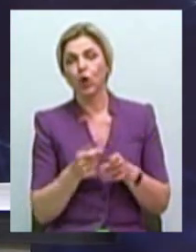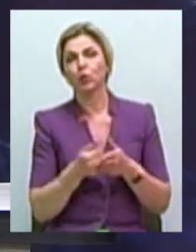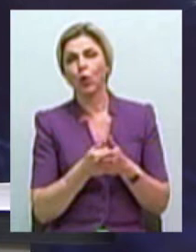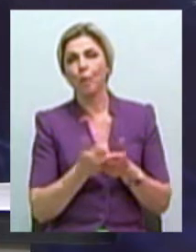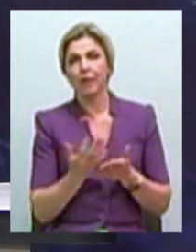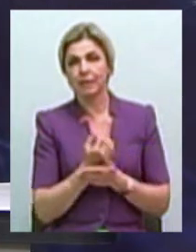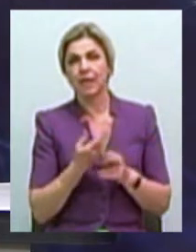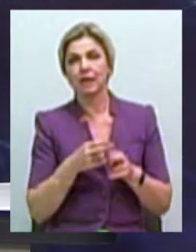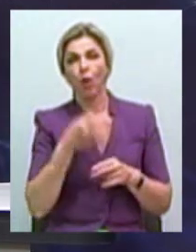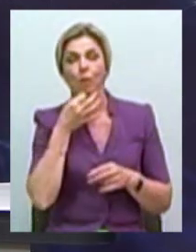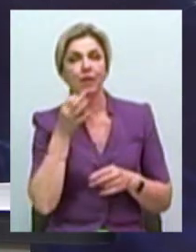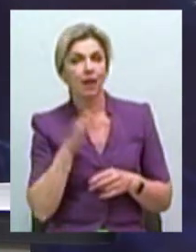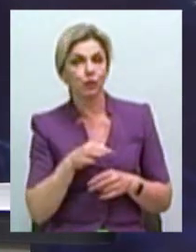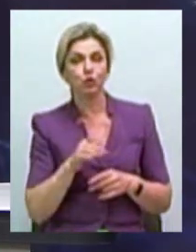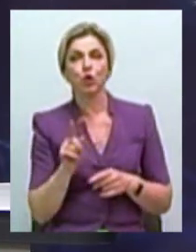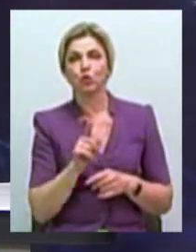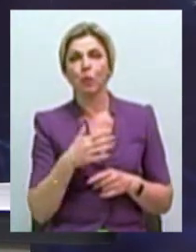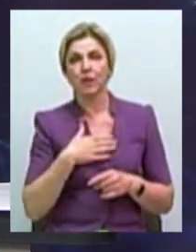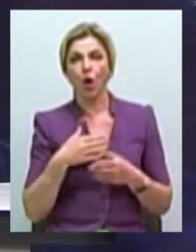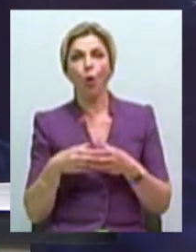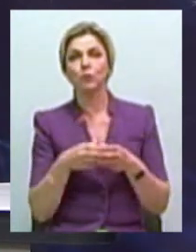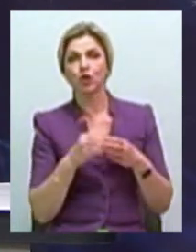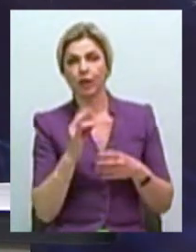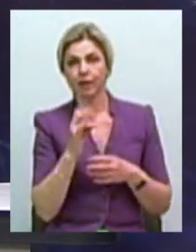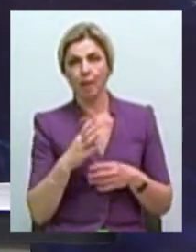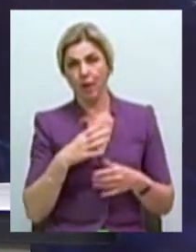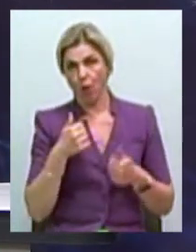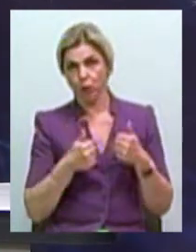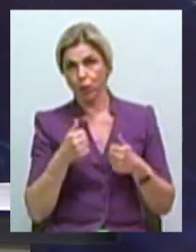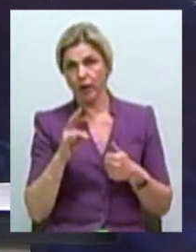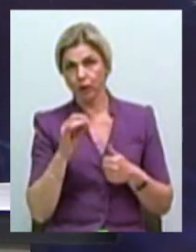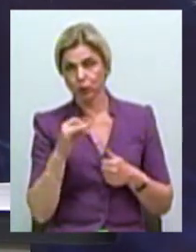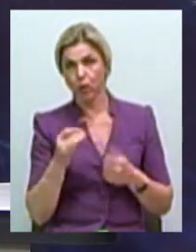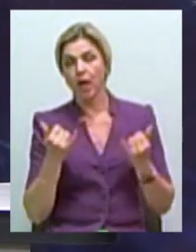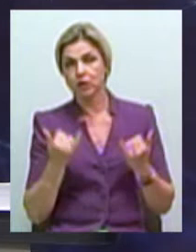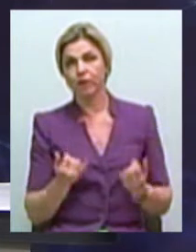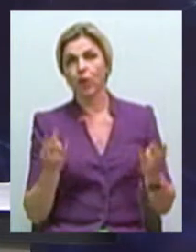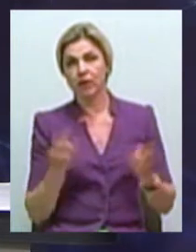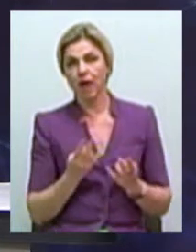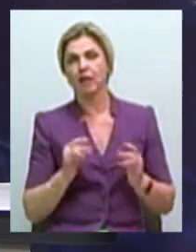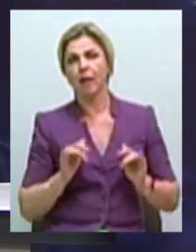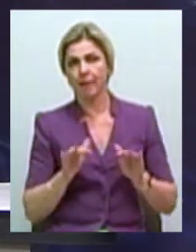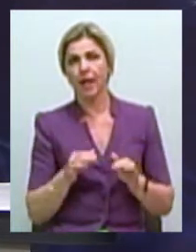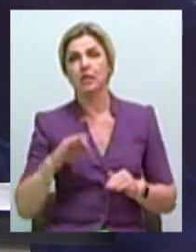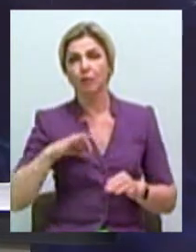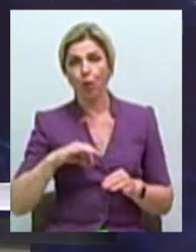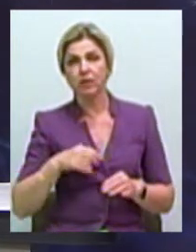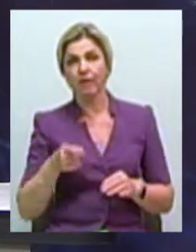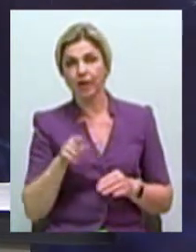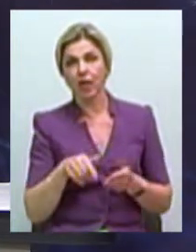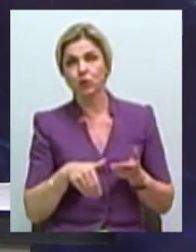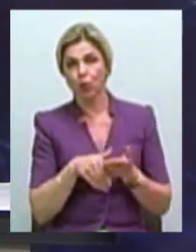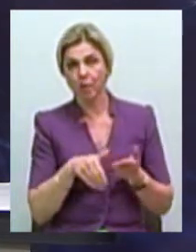компетентності, для того, щоб наша община була конкурентна, сьогодні необхідно приймати меры і використовувати те інструменти, які